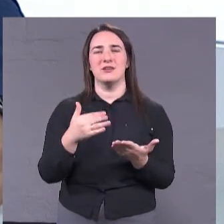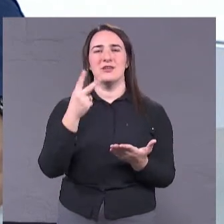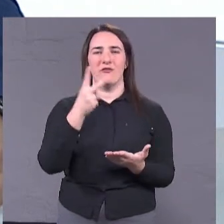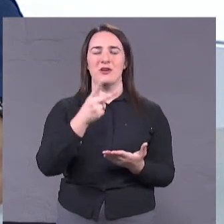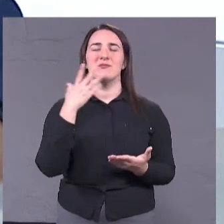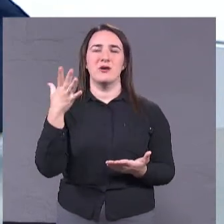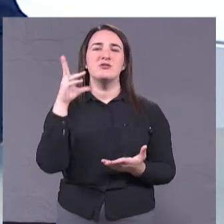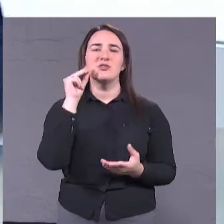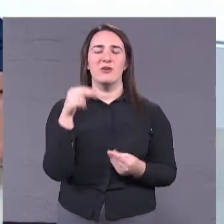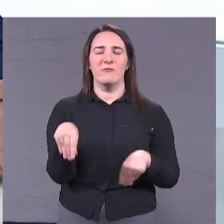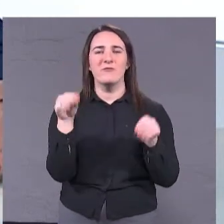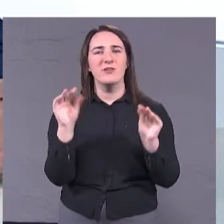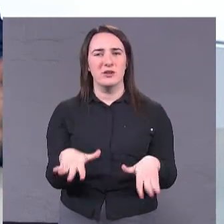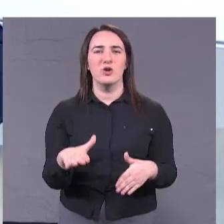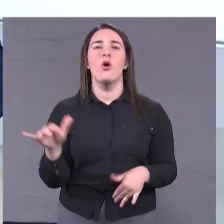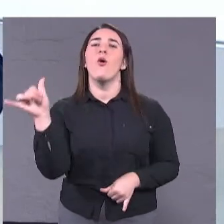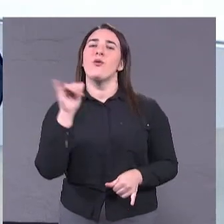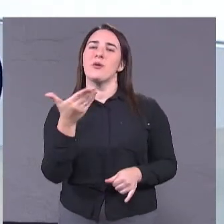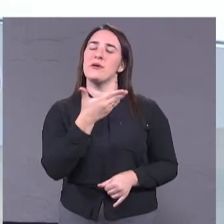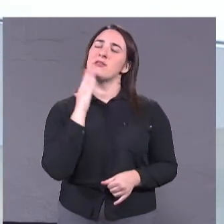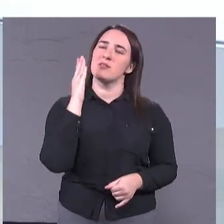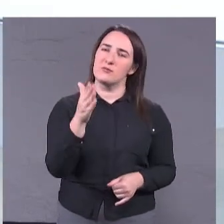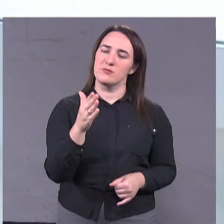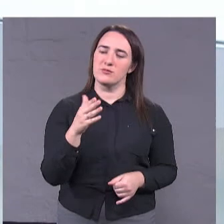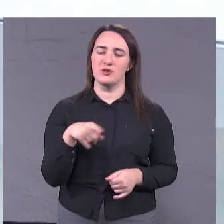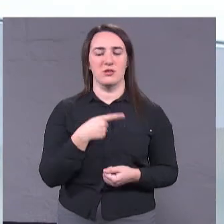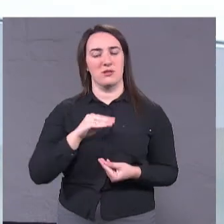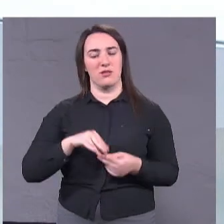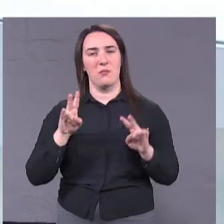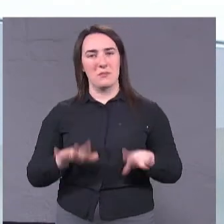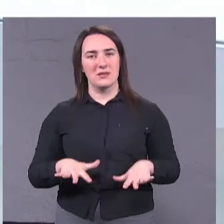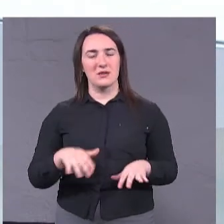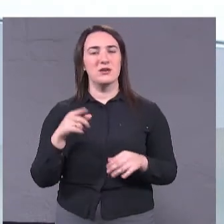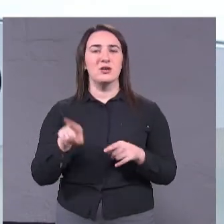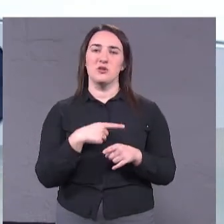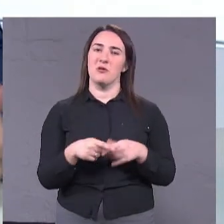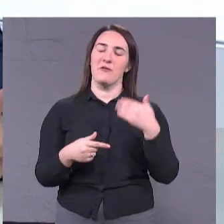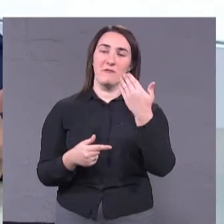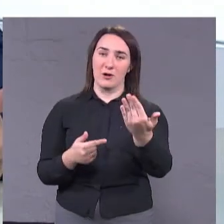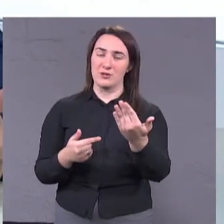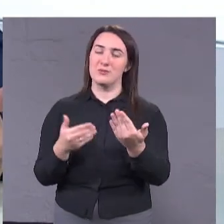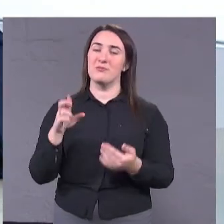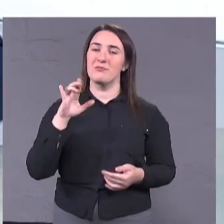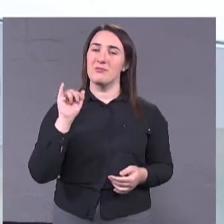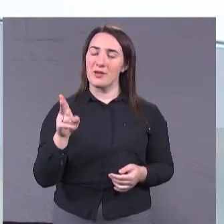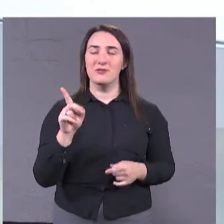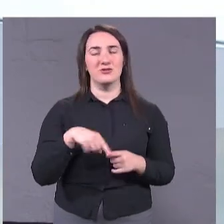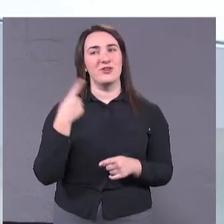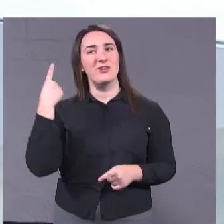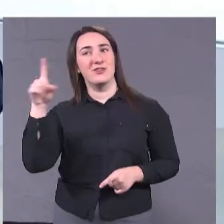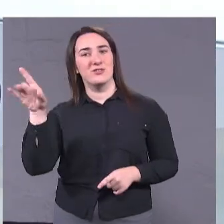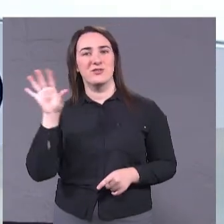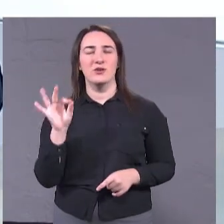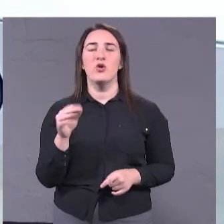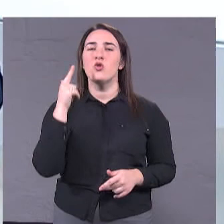ж таки вирішити, куди ми йдемо, чи ми стоїмо на місці, чи ми йдемо у ваш бік, чи йдемо у бік інших кандидатів. Зрозуміти